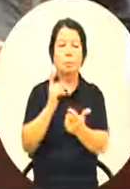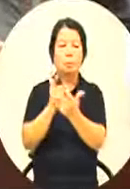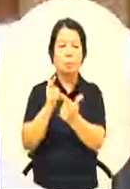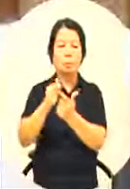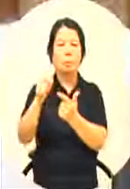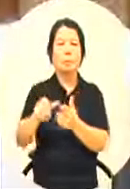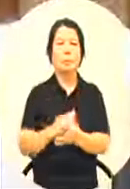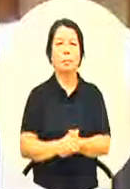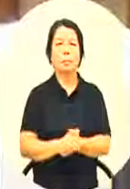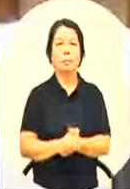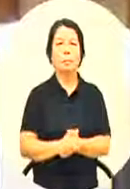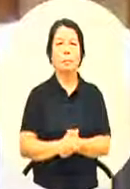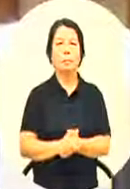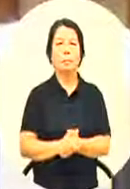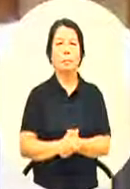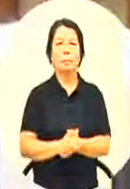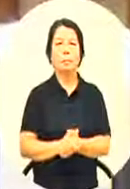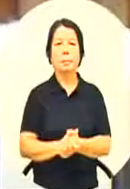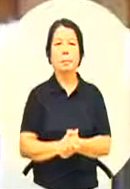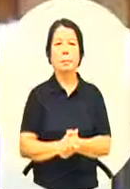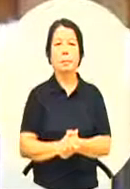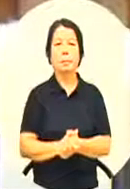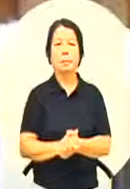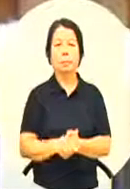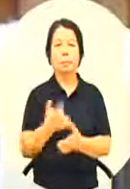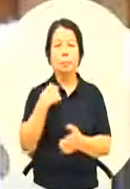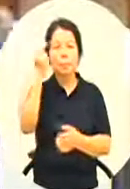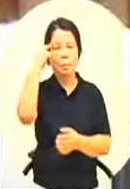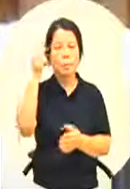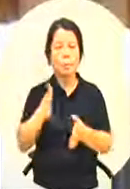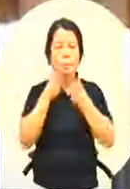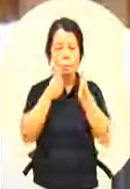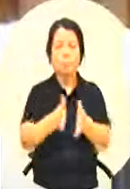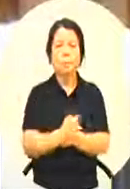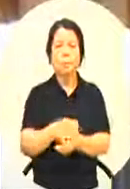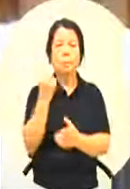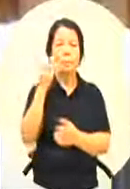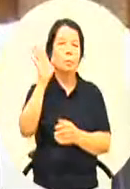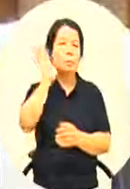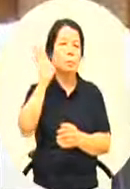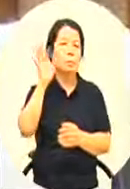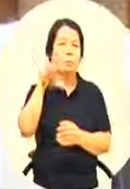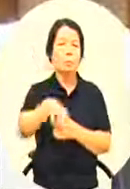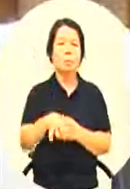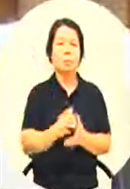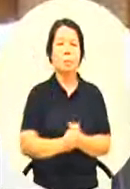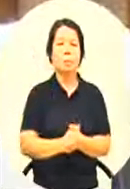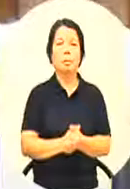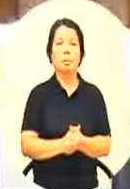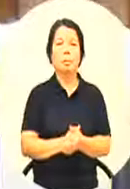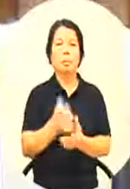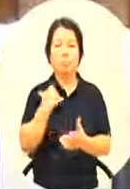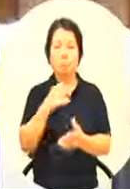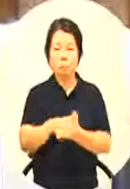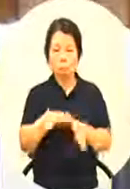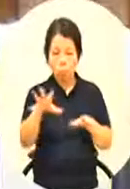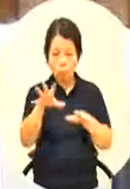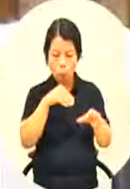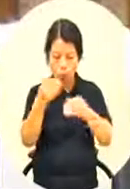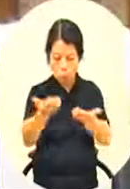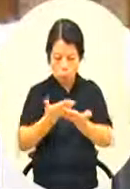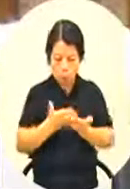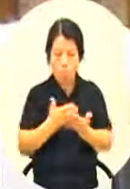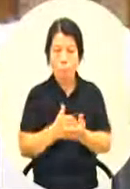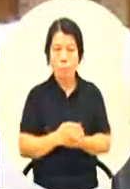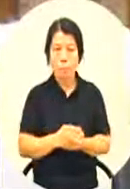局长谢谢再给两分钟好 那我想要再针对新闻局再问一下就其实我在调资料的时候其实各局处都调